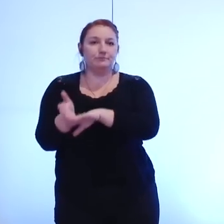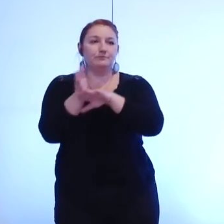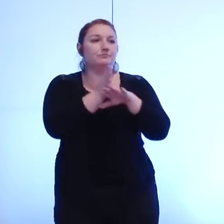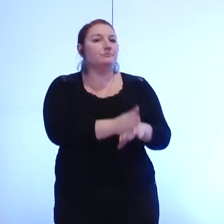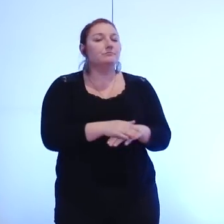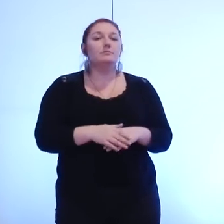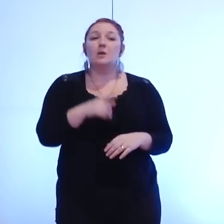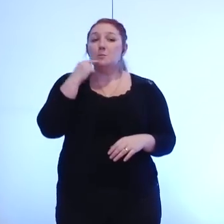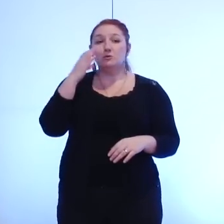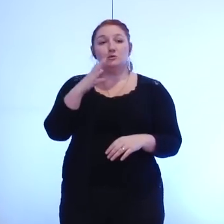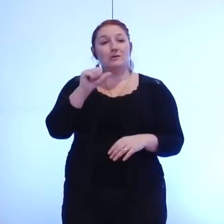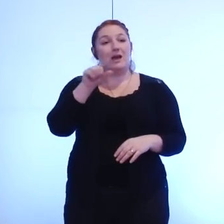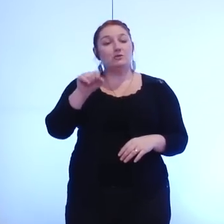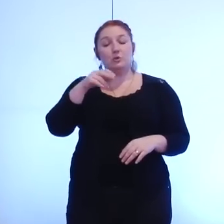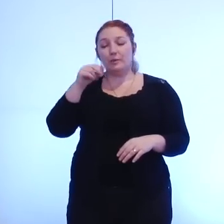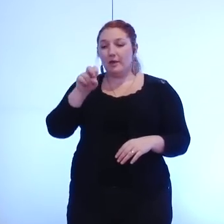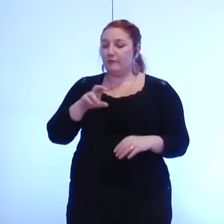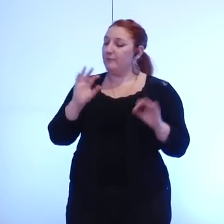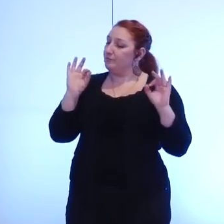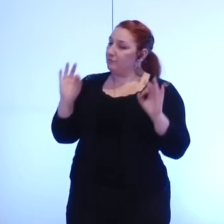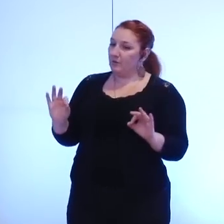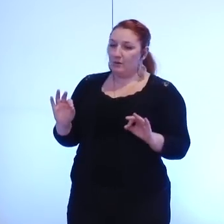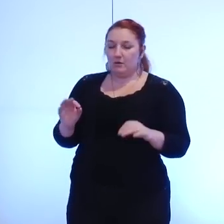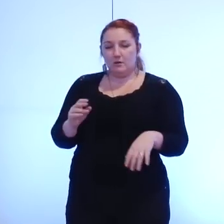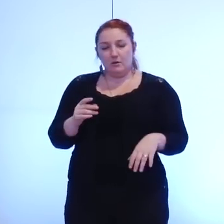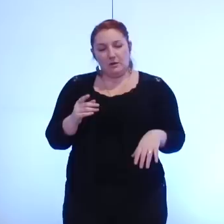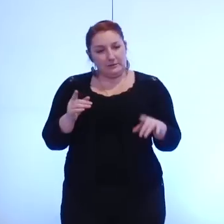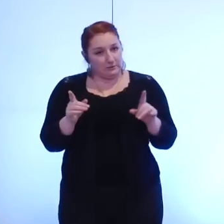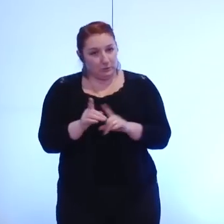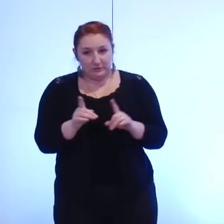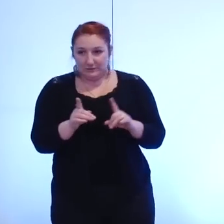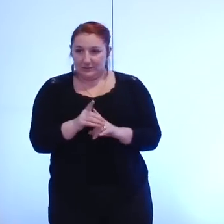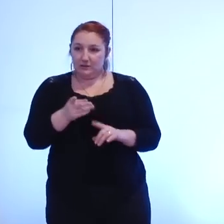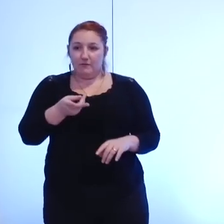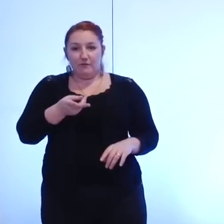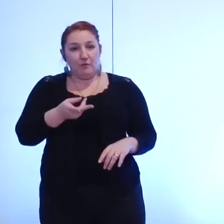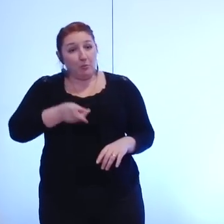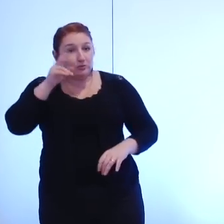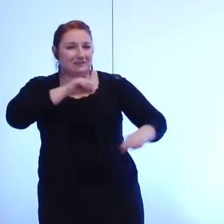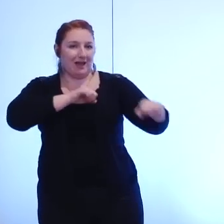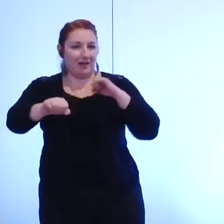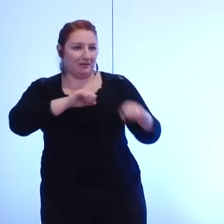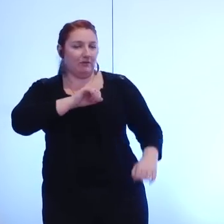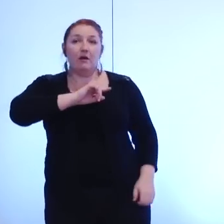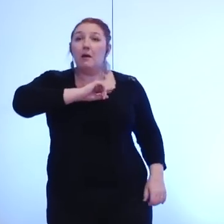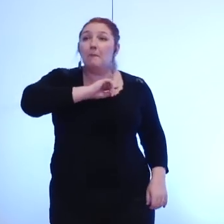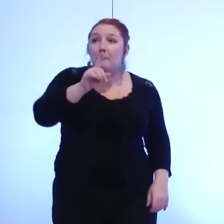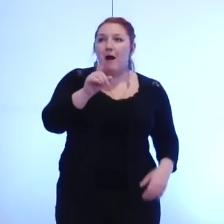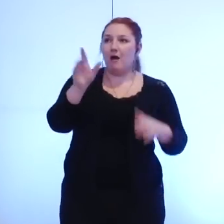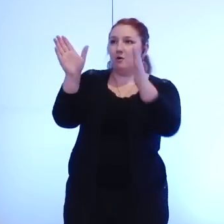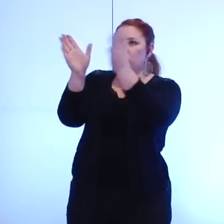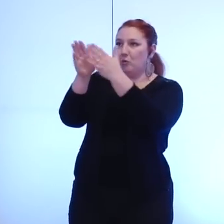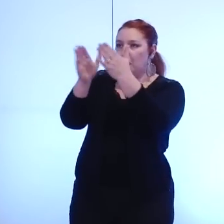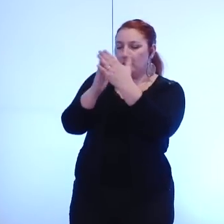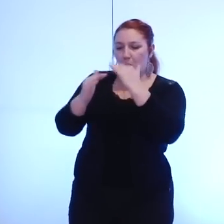de Cazeneuve il s'agit là aussi d'être plus actif et non pas de demander que s'engage un schéma d